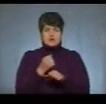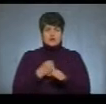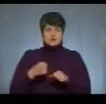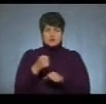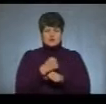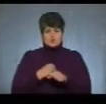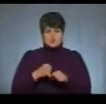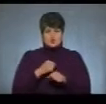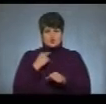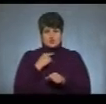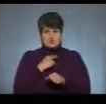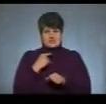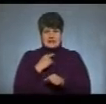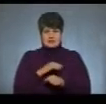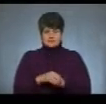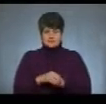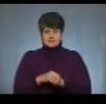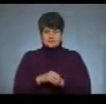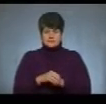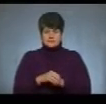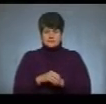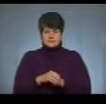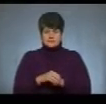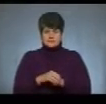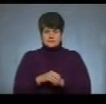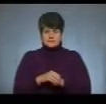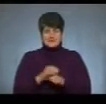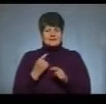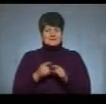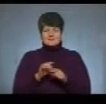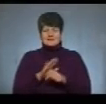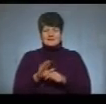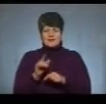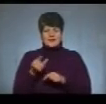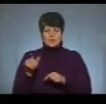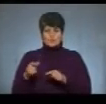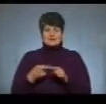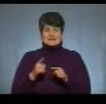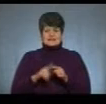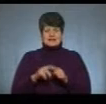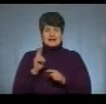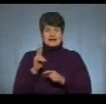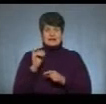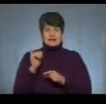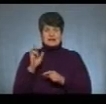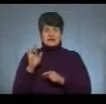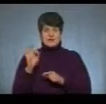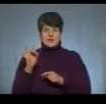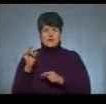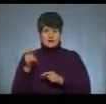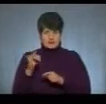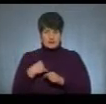сепаратистам. Це не люди, це кіборги. Для нас це було смішно історію